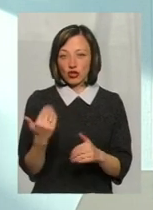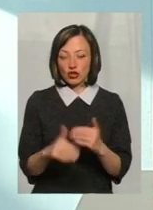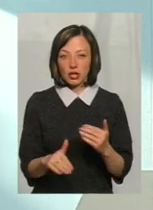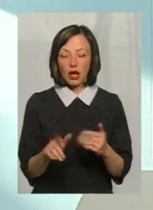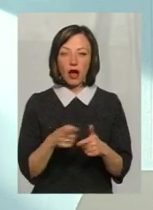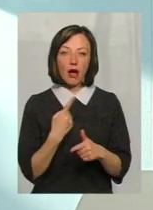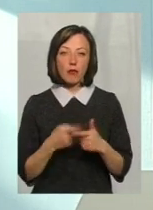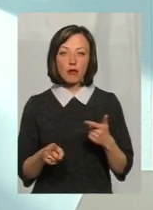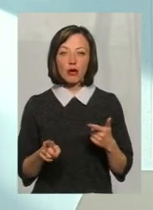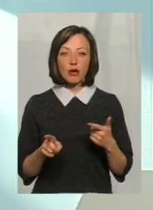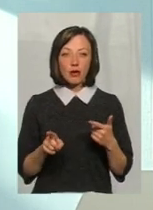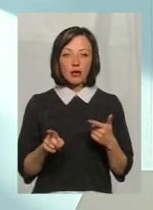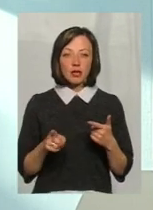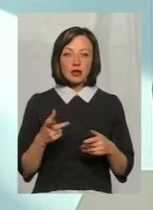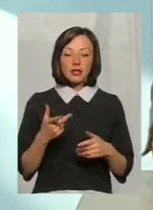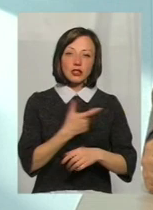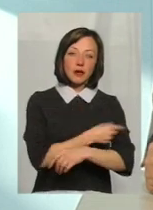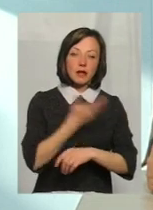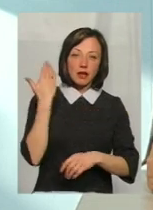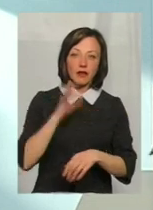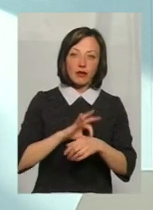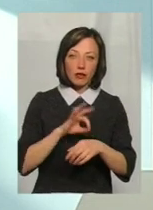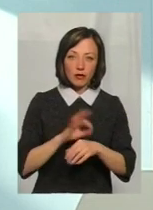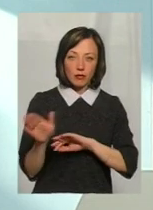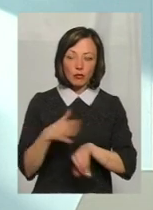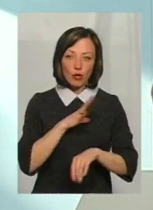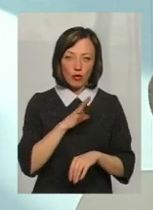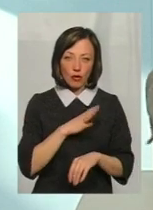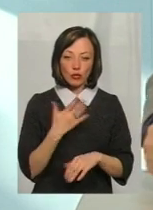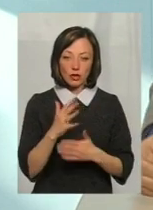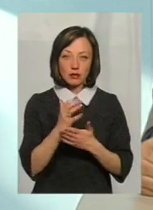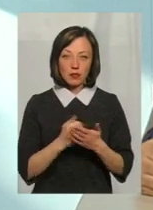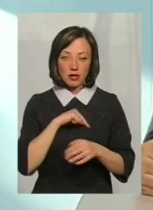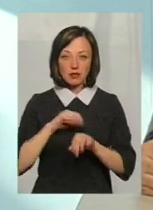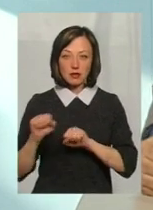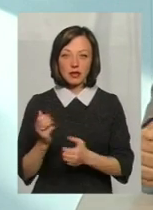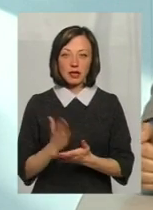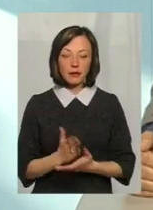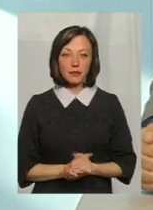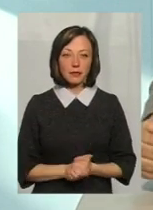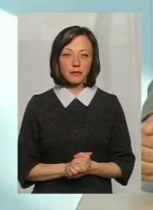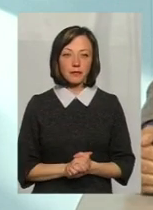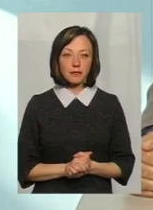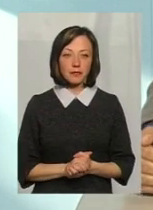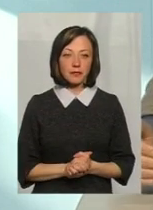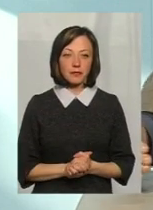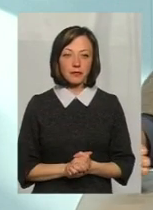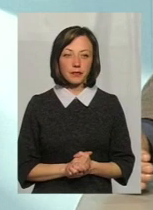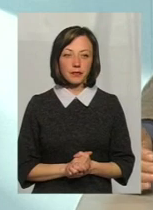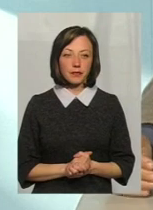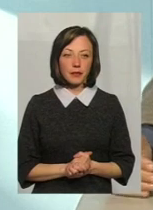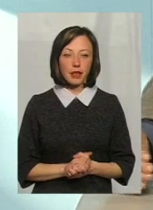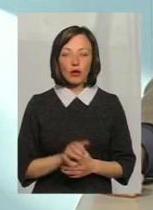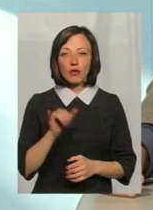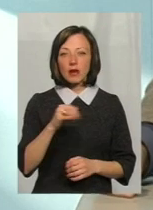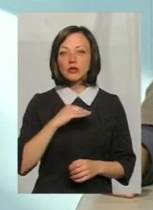або за рахунок щеплень, або за рахунок того, що перехворіли колись, і у вас імунітет виробився, і у вас достатній